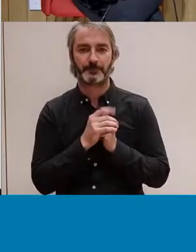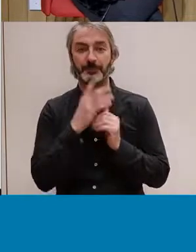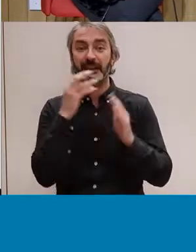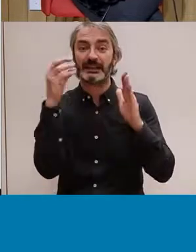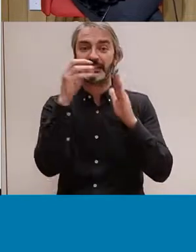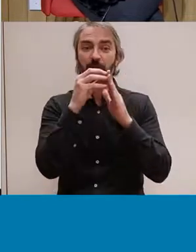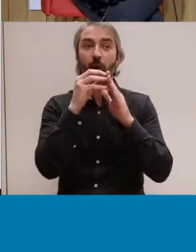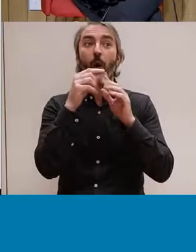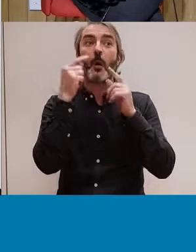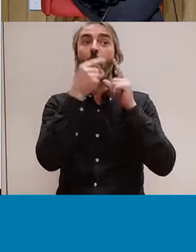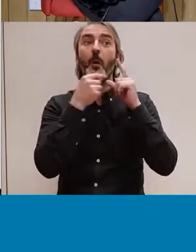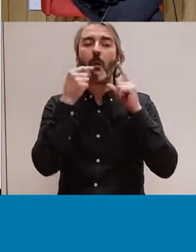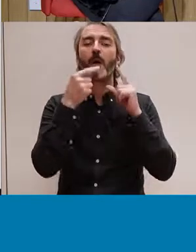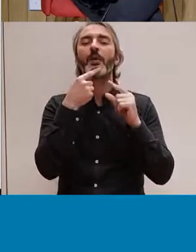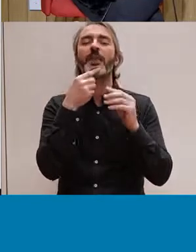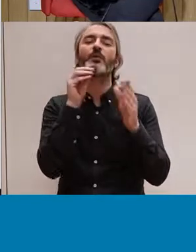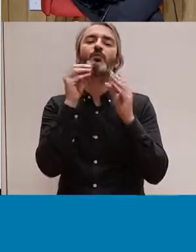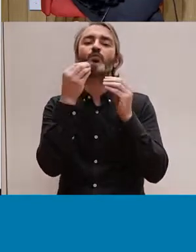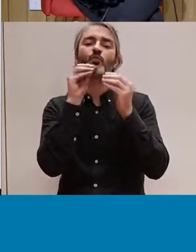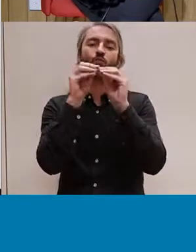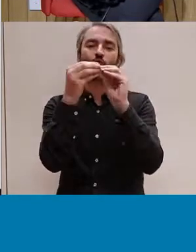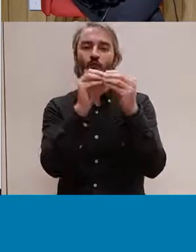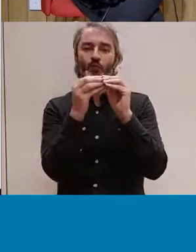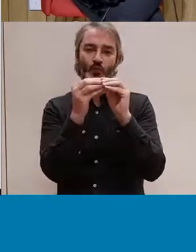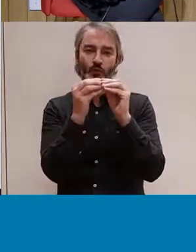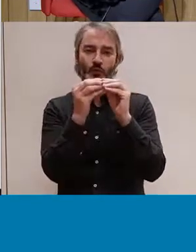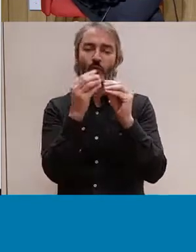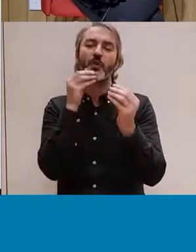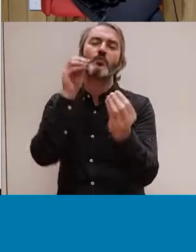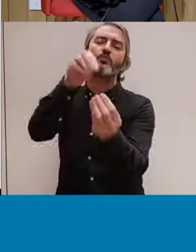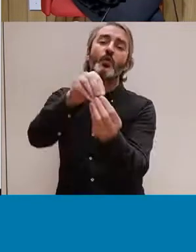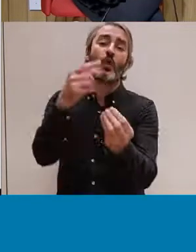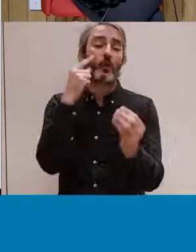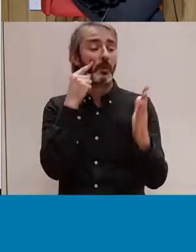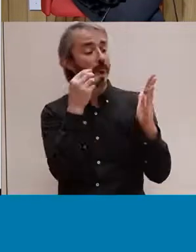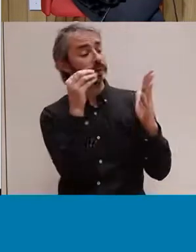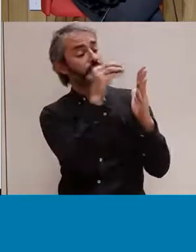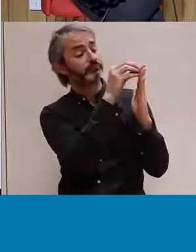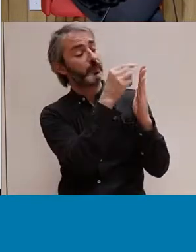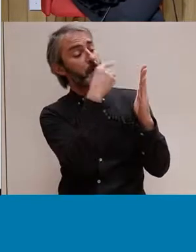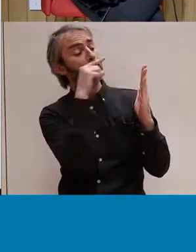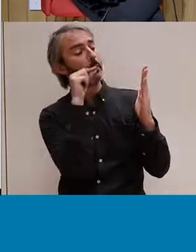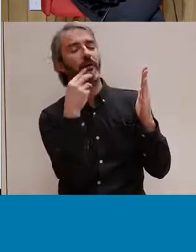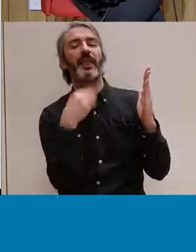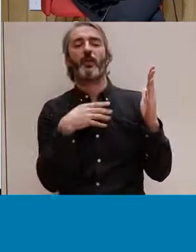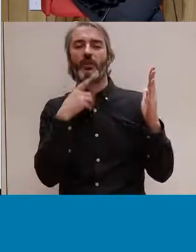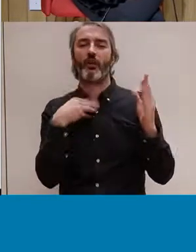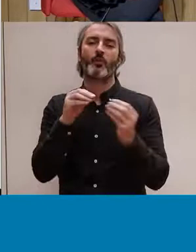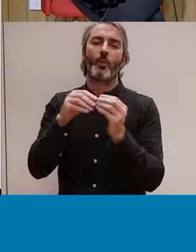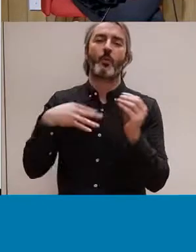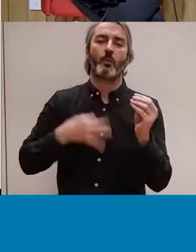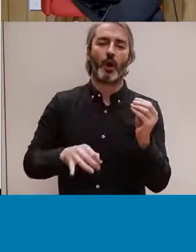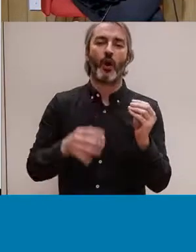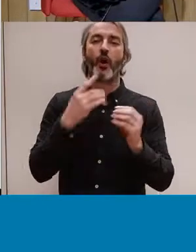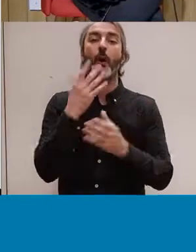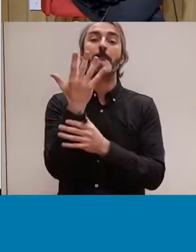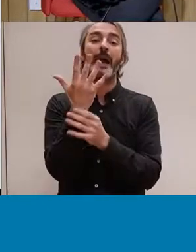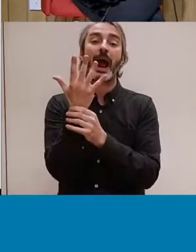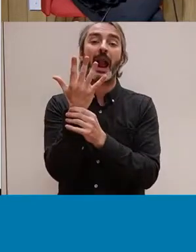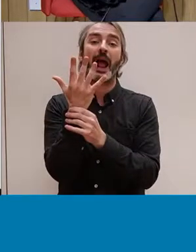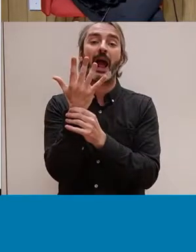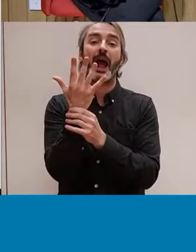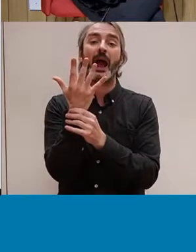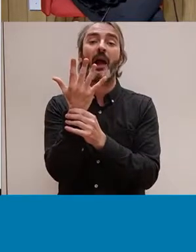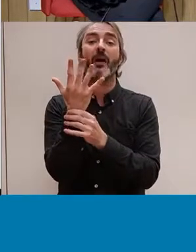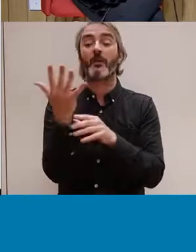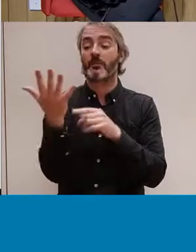símbol de la boca, que vol dir fer petons, no es veu que està fent un petó literal, però et diu que tu el pots fer. O l'opció de la mà, que seria descriptiva,